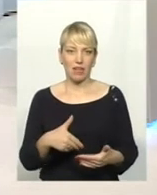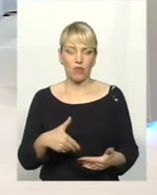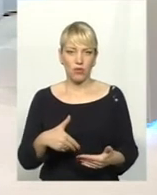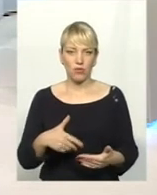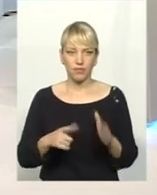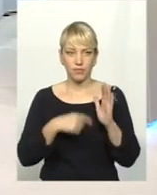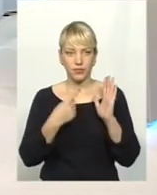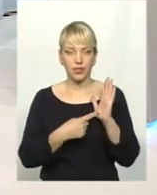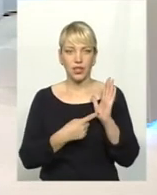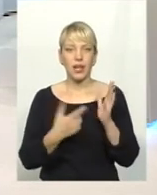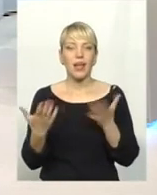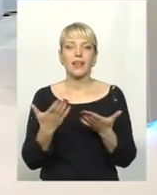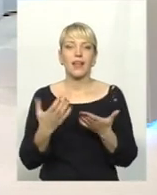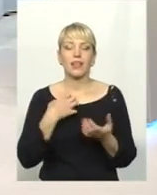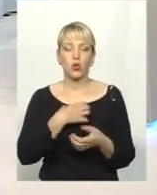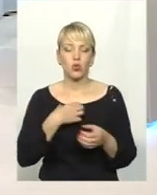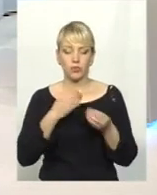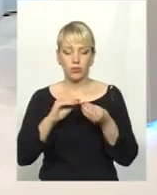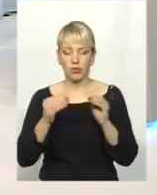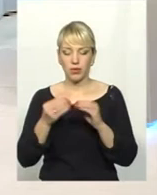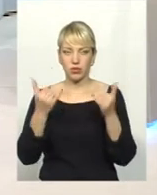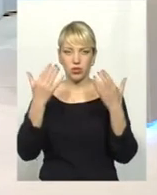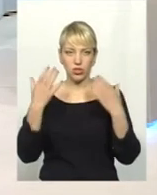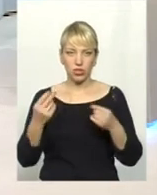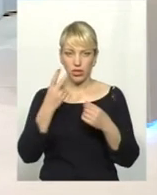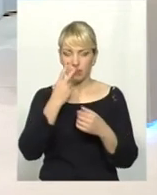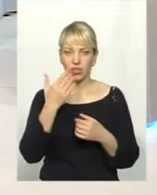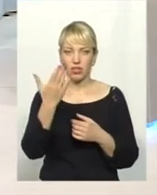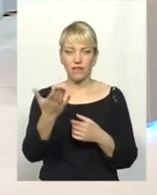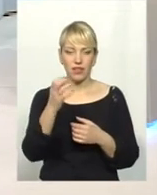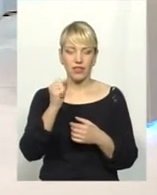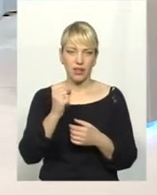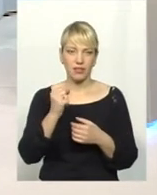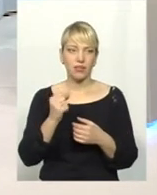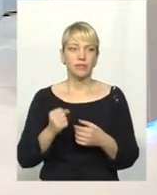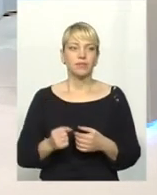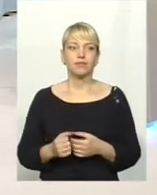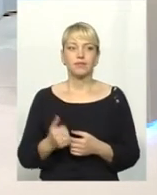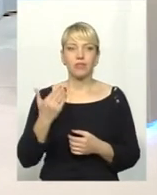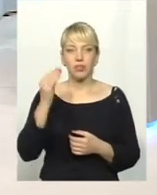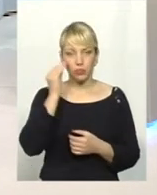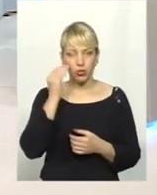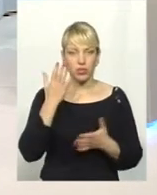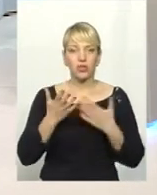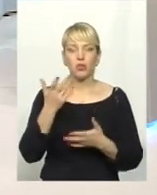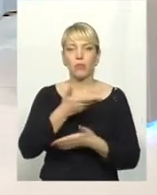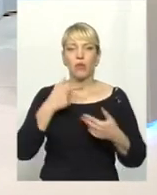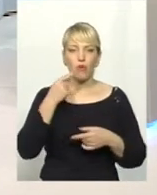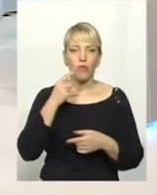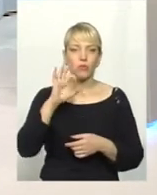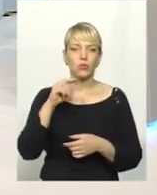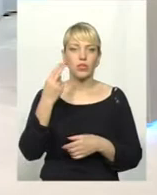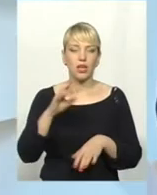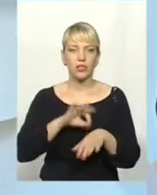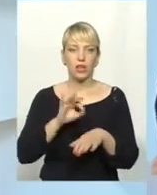які основні проблеми на сьогоднішній день, бачите ви, як фахівець? Ну, якщо ми говоримо про соціальні